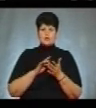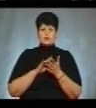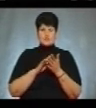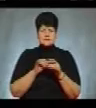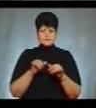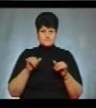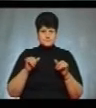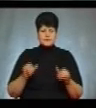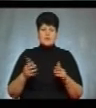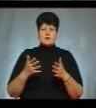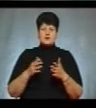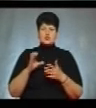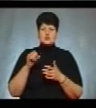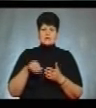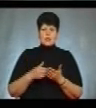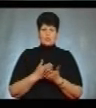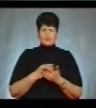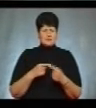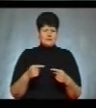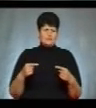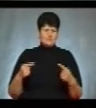регіонах, соціальної політики тощо.